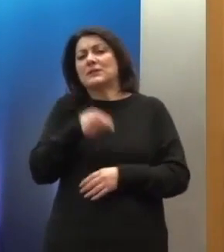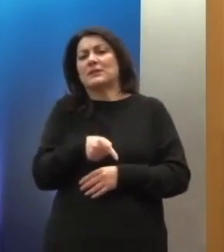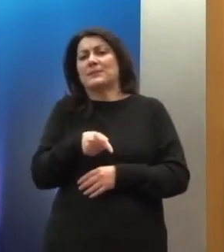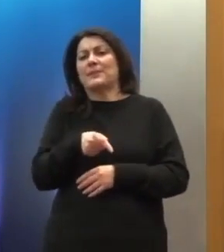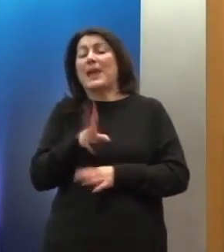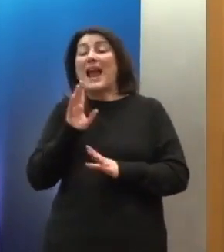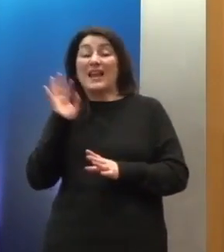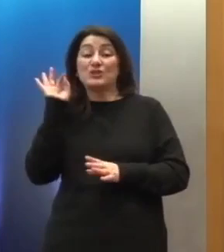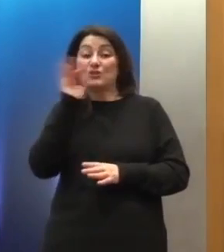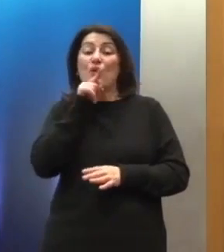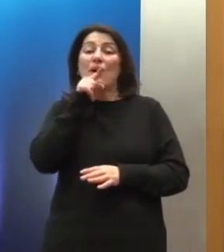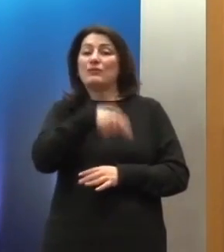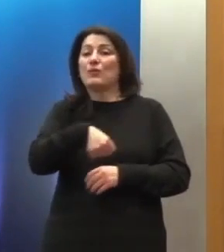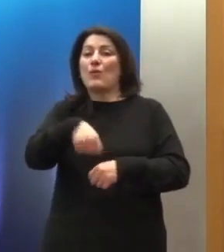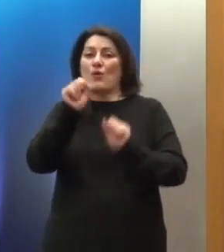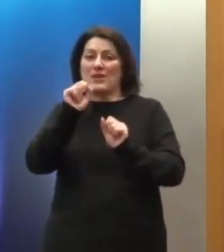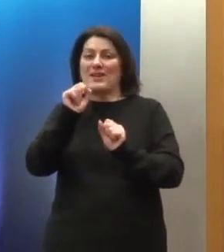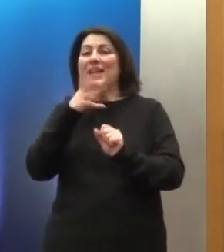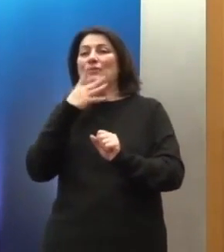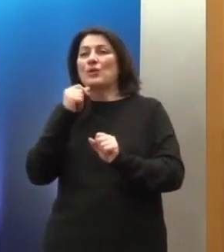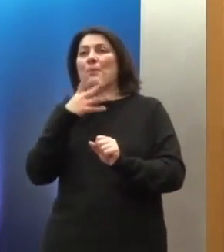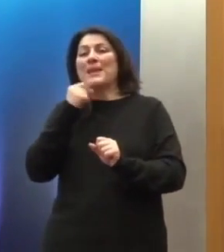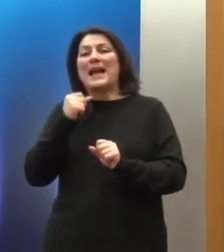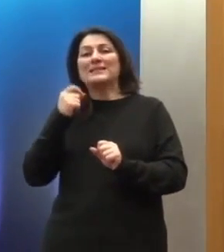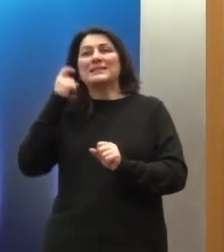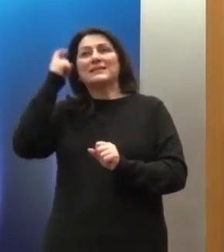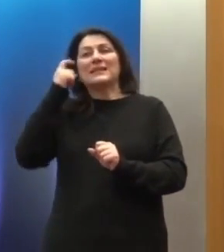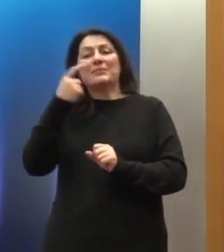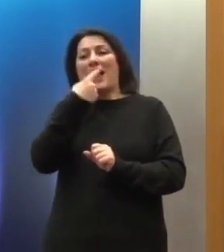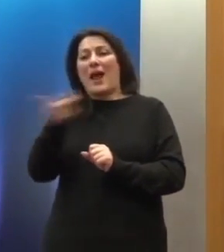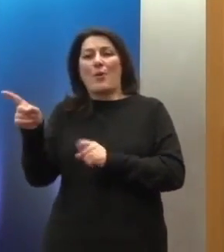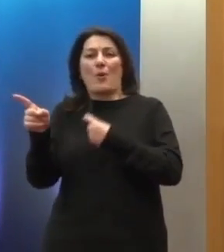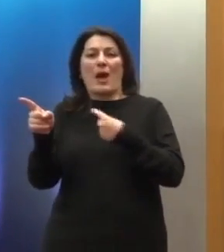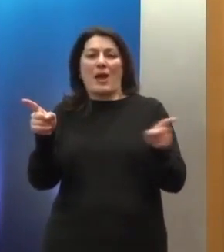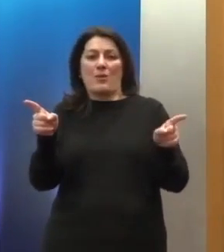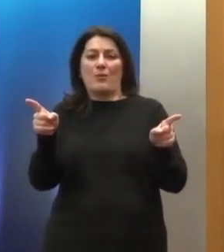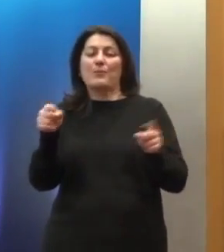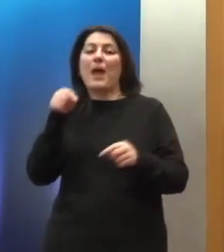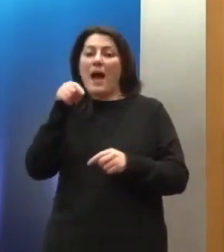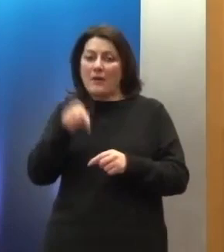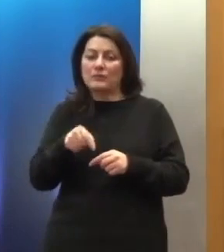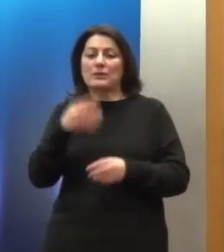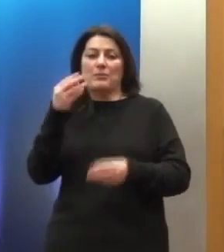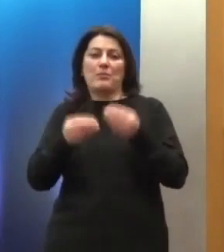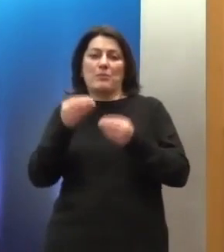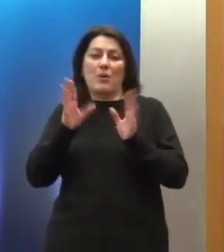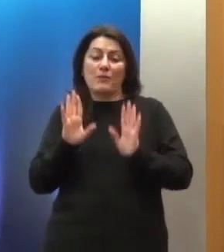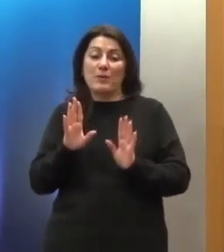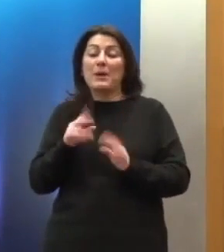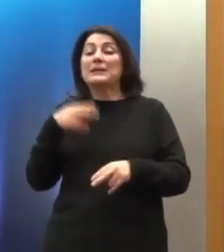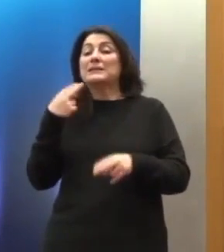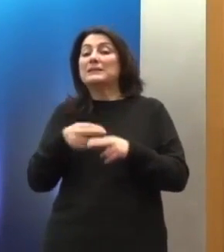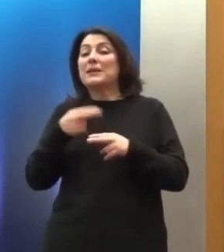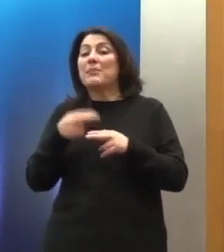Νομίζω ότι σε αυτή τη διαφορά φιλοσοφίες θα παιχτούν πολλά πράγματα προσεχώς και εκεί η σύμπνια του